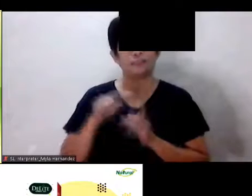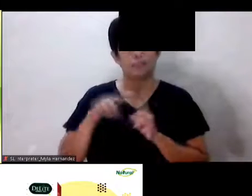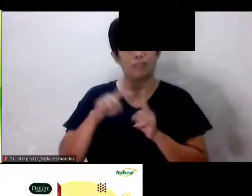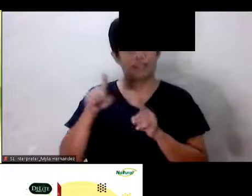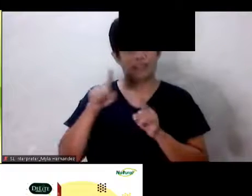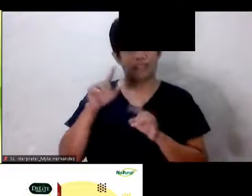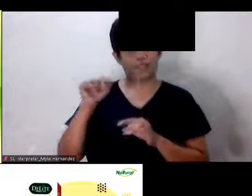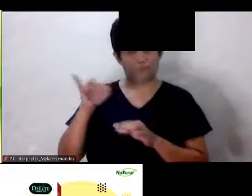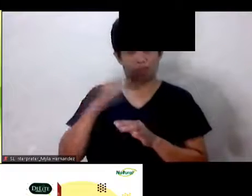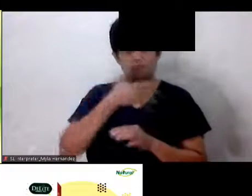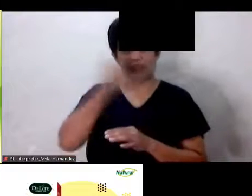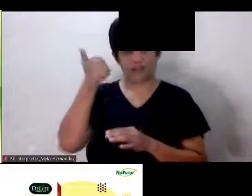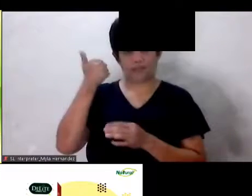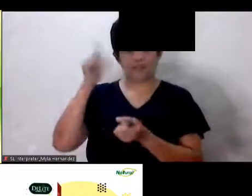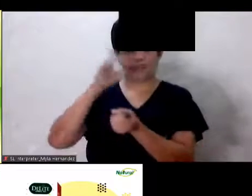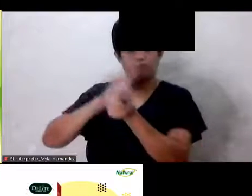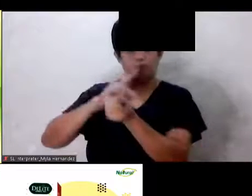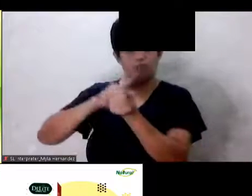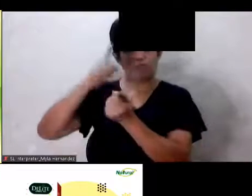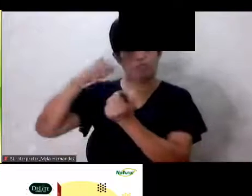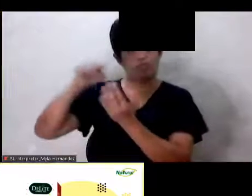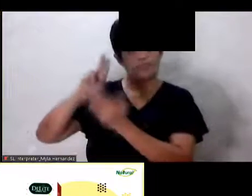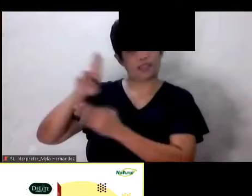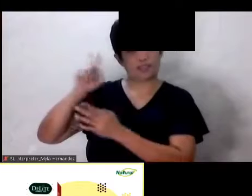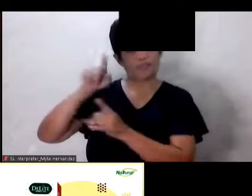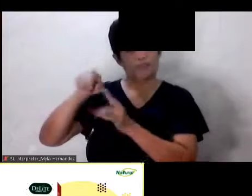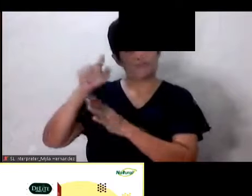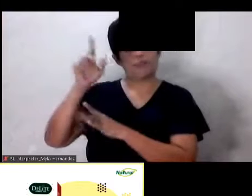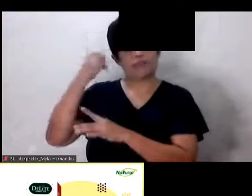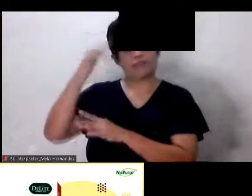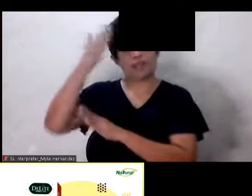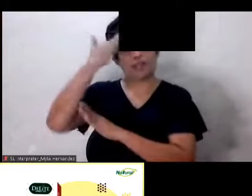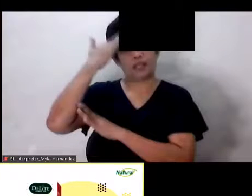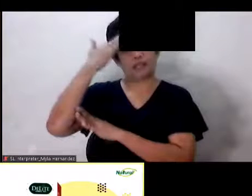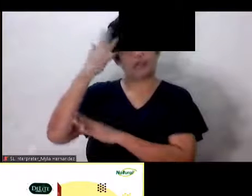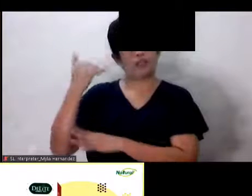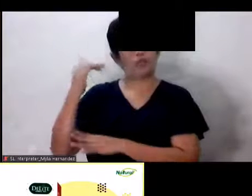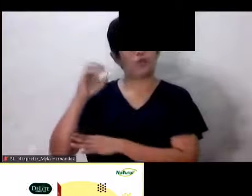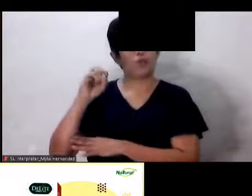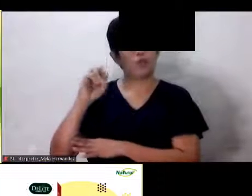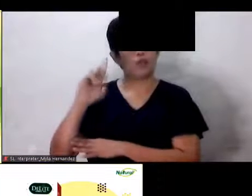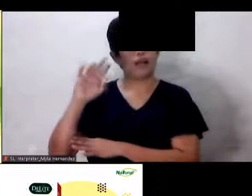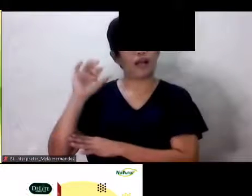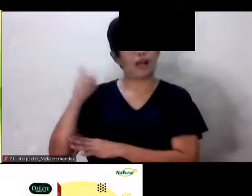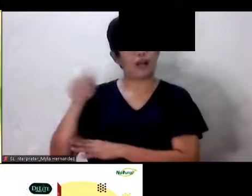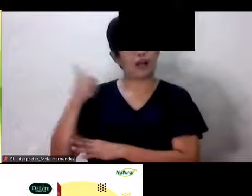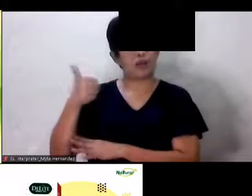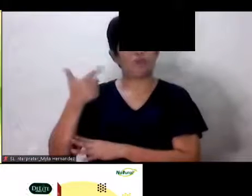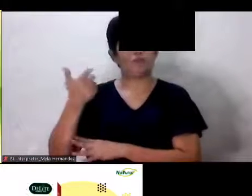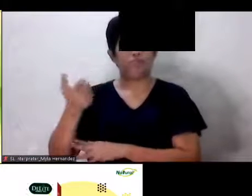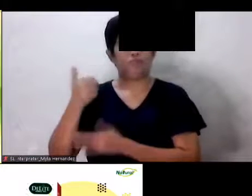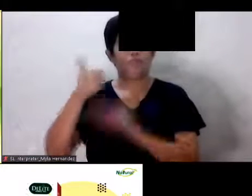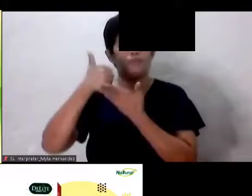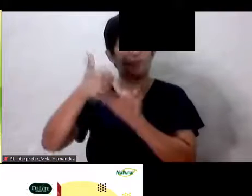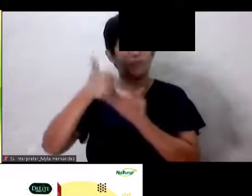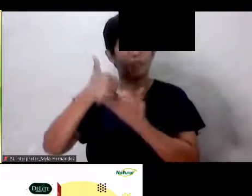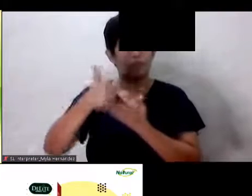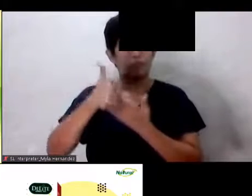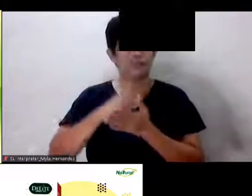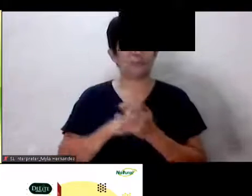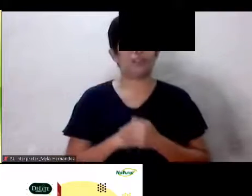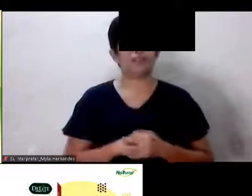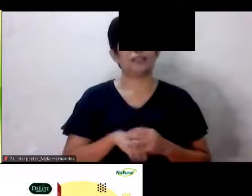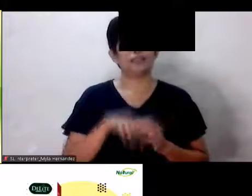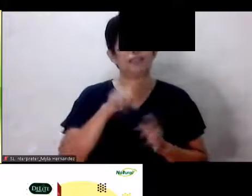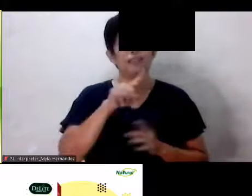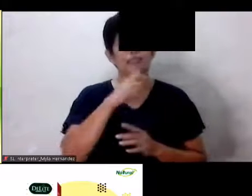magpapadoktor Para malaman kung bakit Ano Yes Para malam ng OB Kung papaano siya Matutulungan Ganun bale At